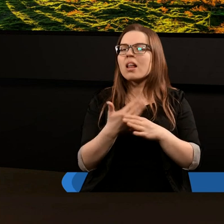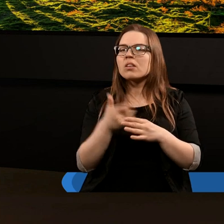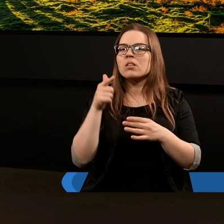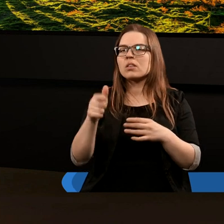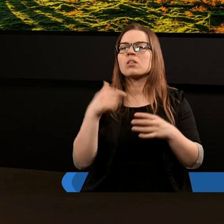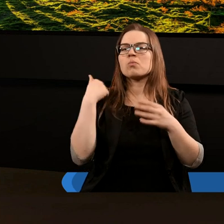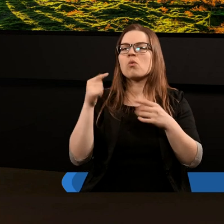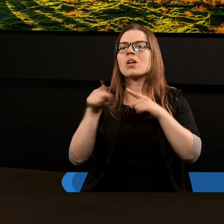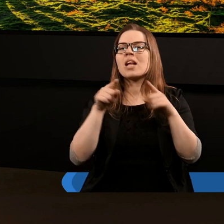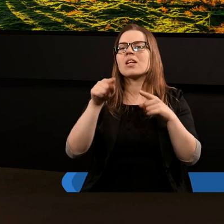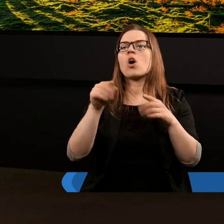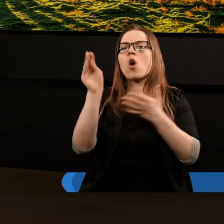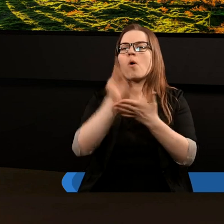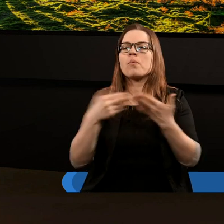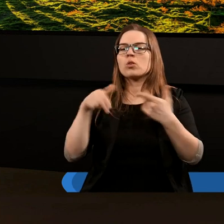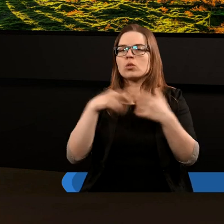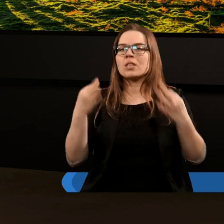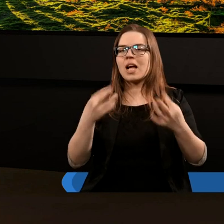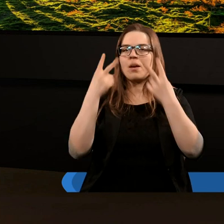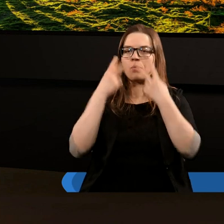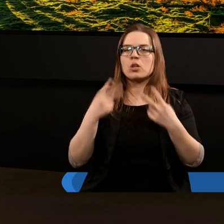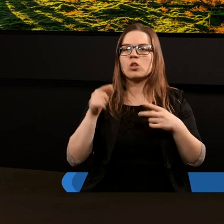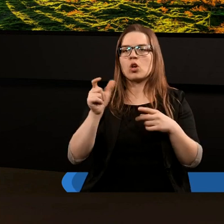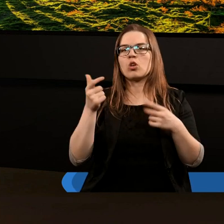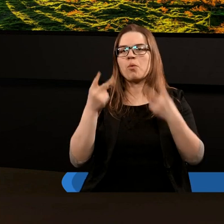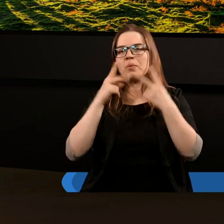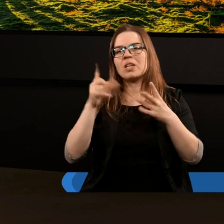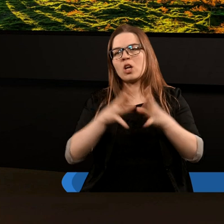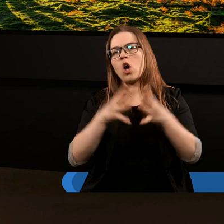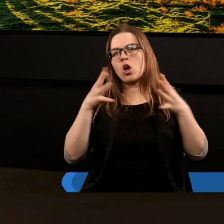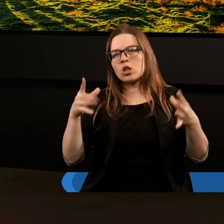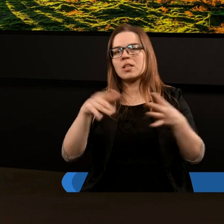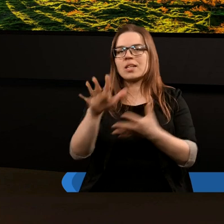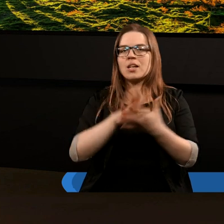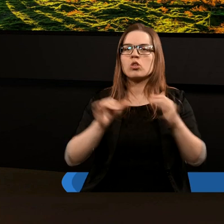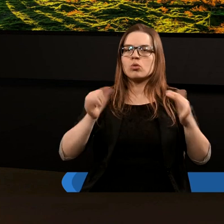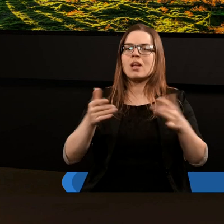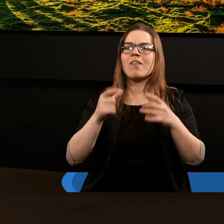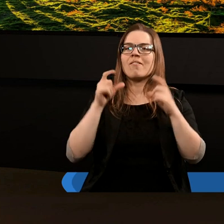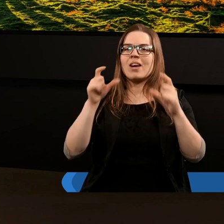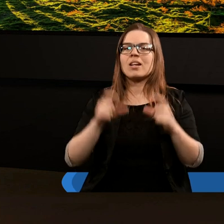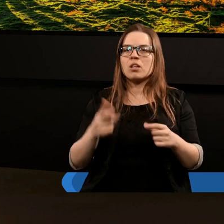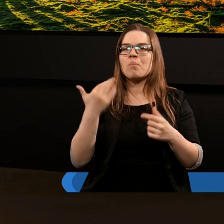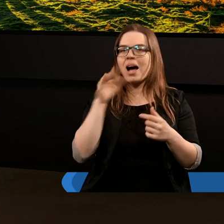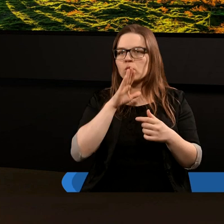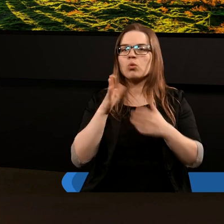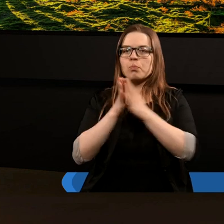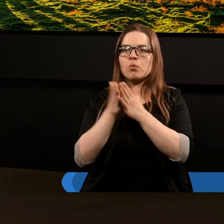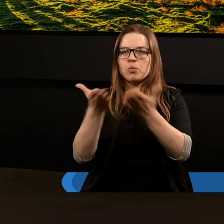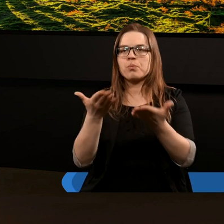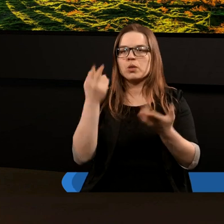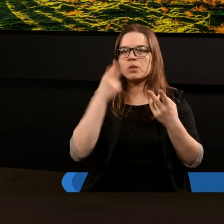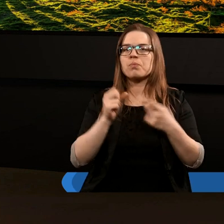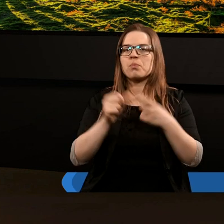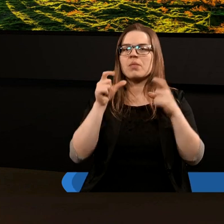ponieważ było to zaznaczenie tego opisu, który teraz przeczytamy. To, co przeczytamy, jest rozszerzeniem treści szóstego wersetu. Więc Mariuszu, przeczytaj proszę.